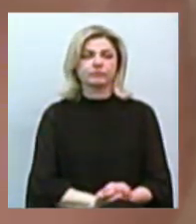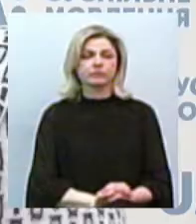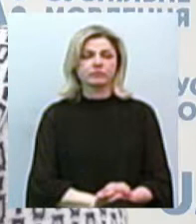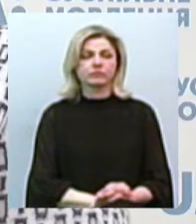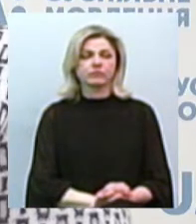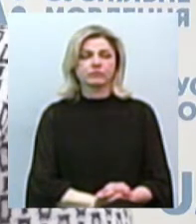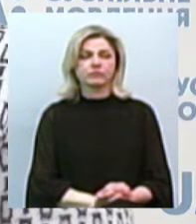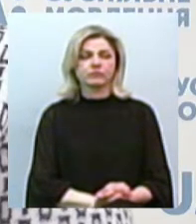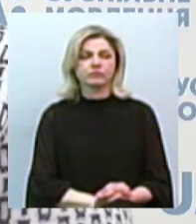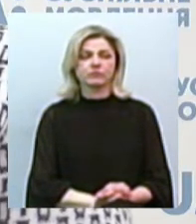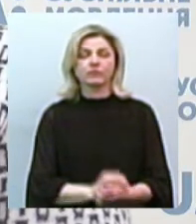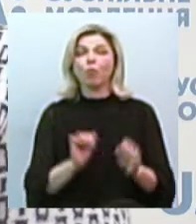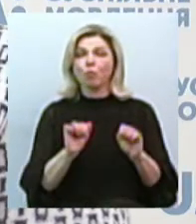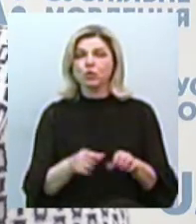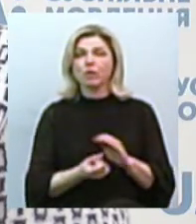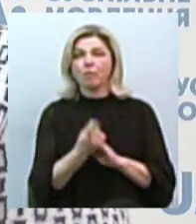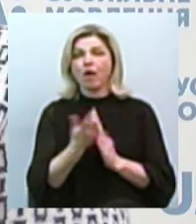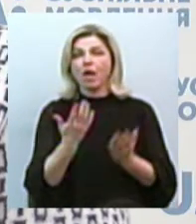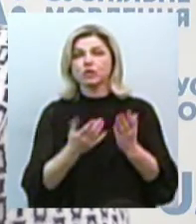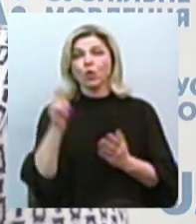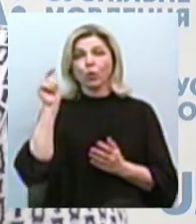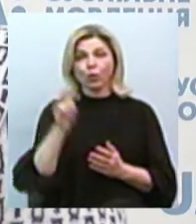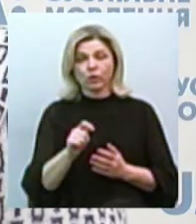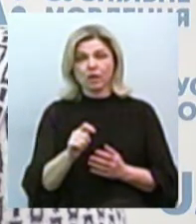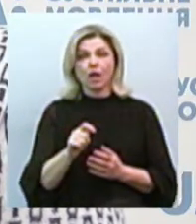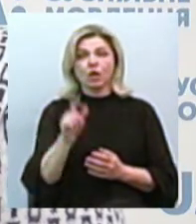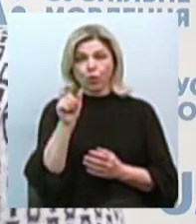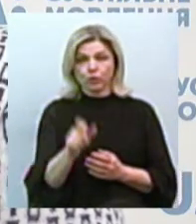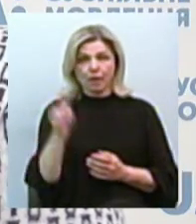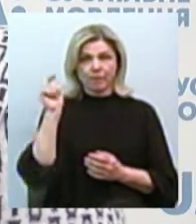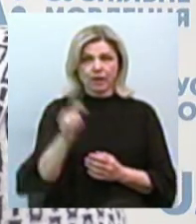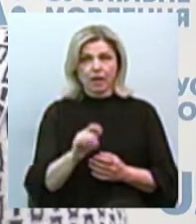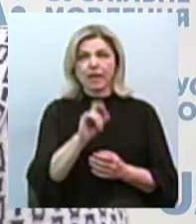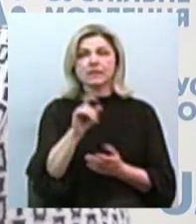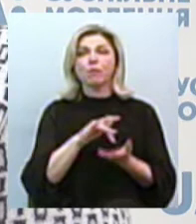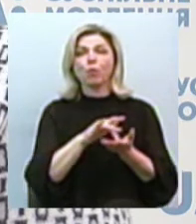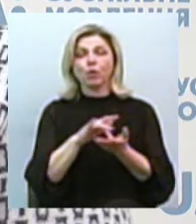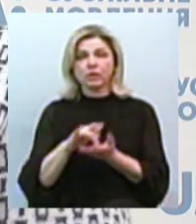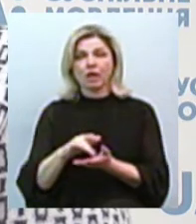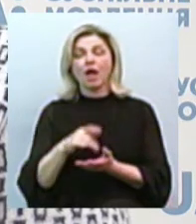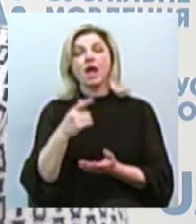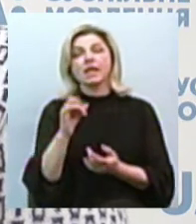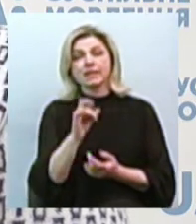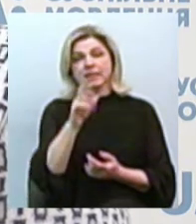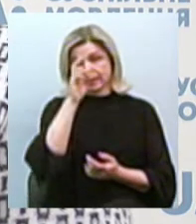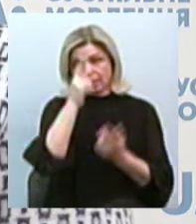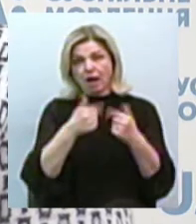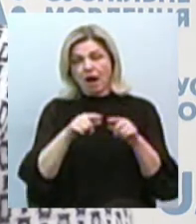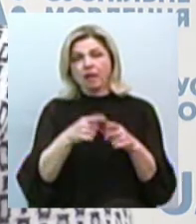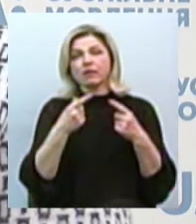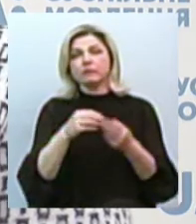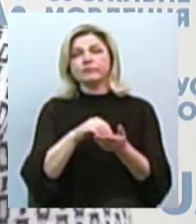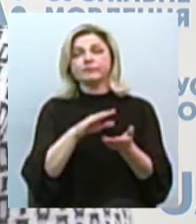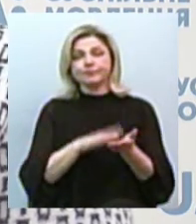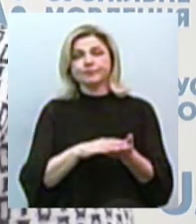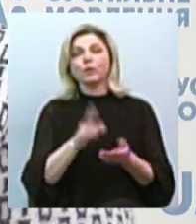з'явитися, якщо людина приїхала з подорожі, країн, де зафіксовані випадки коронавірусу, або